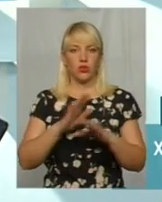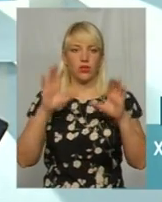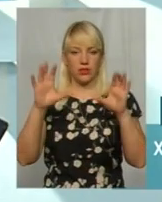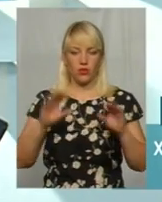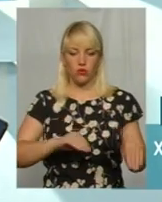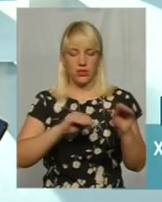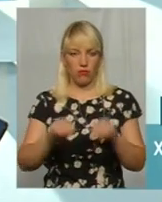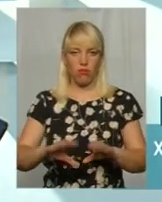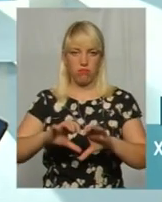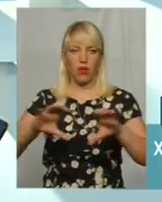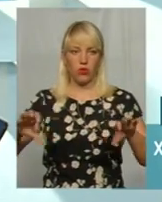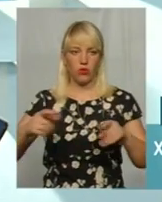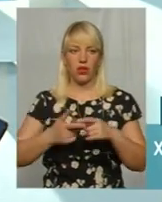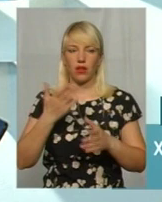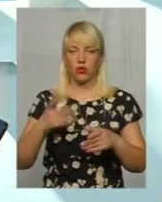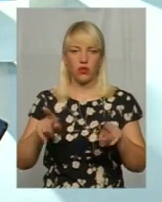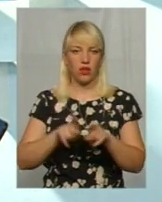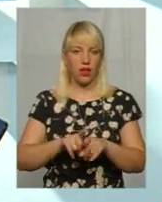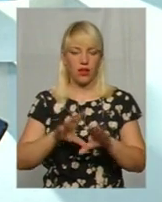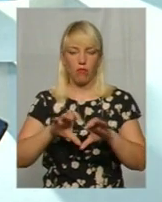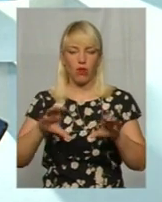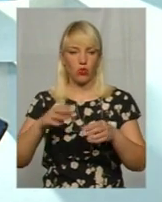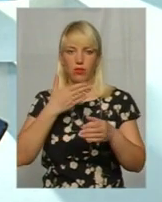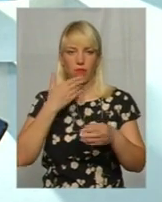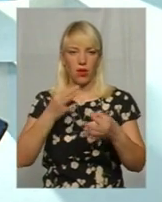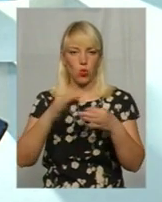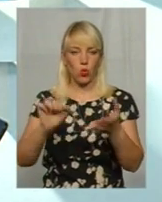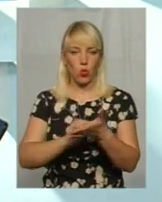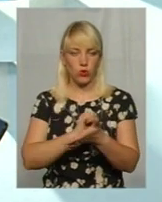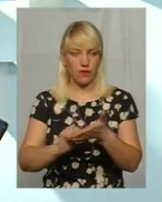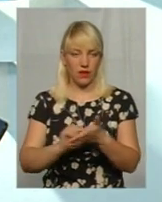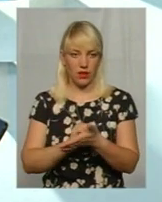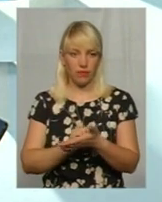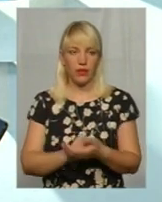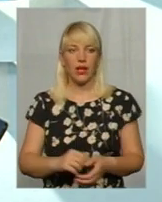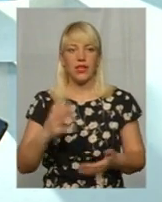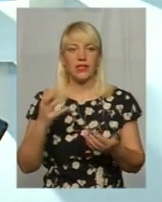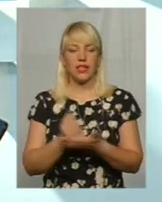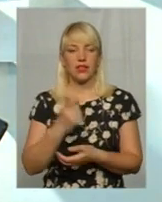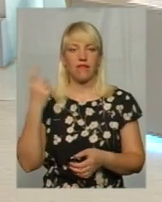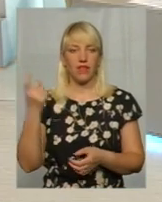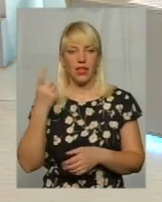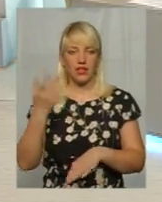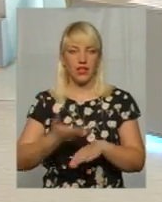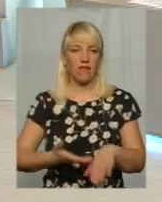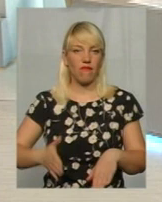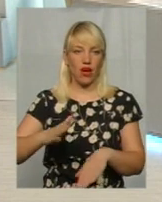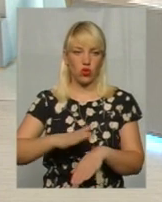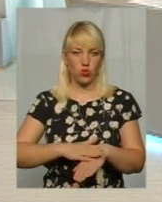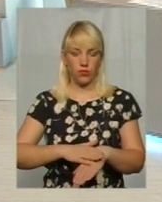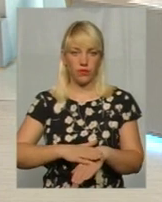випадку, якщо на такі батути не видається відповідний дозвіл, про який я говорив раніше, знайти власників, ну, надзвичайно важко.